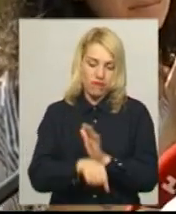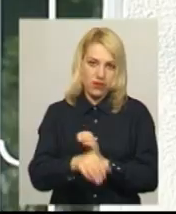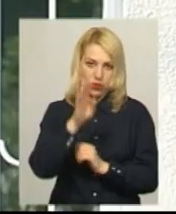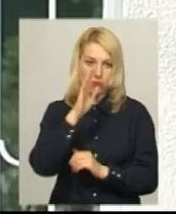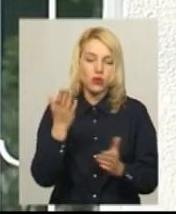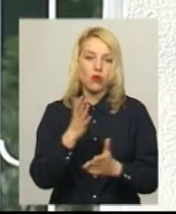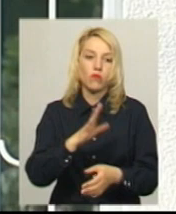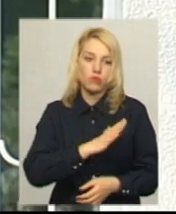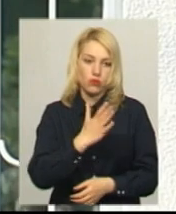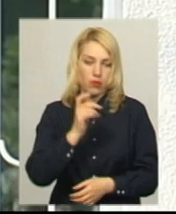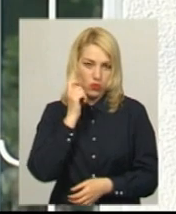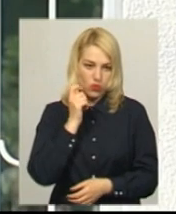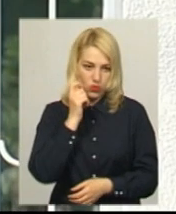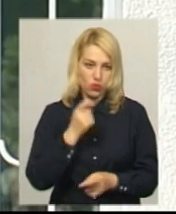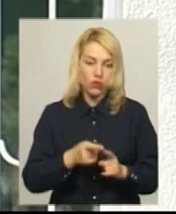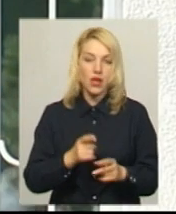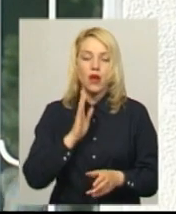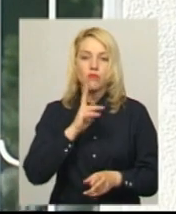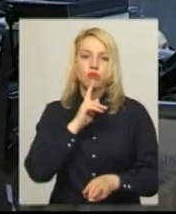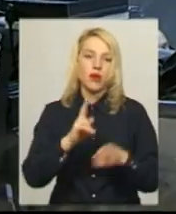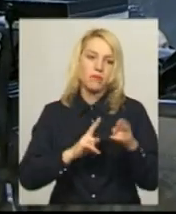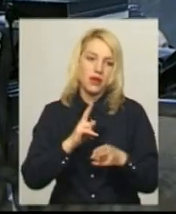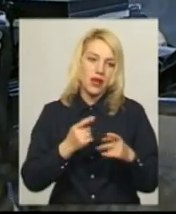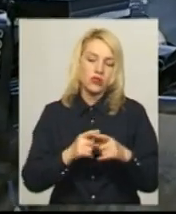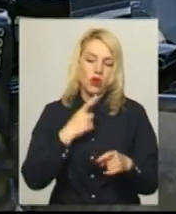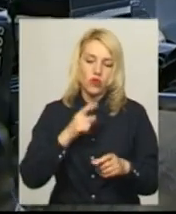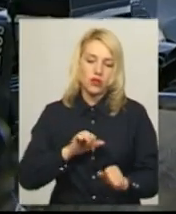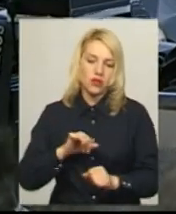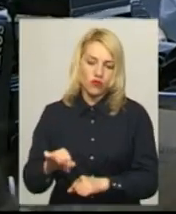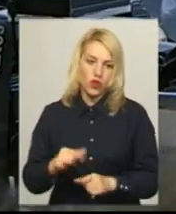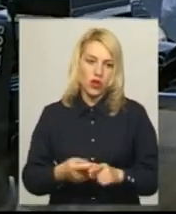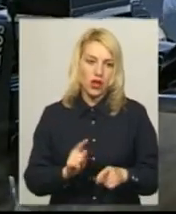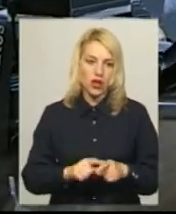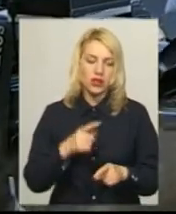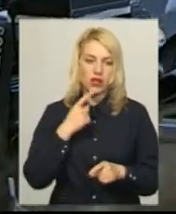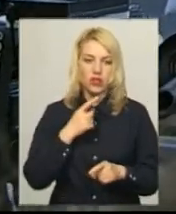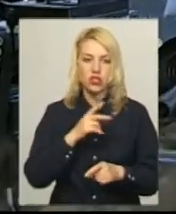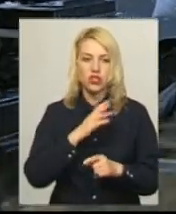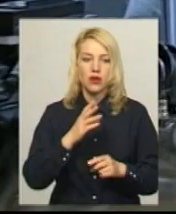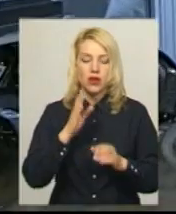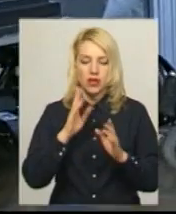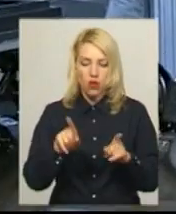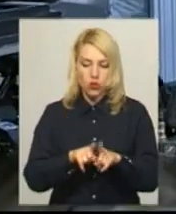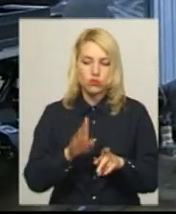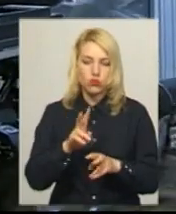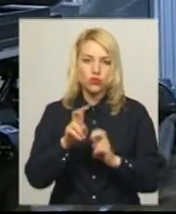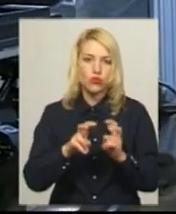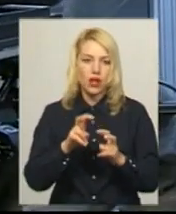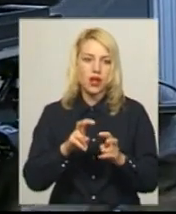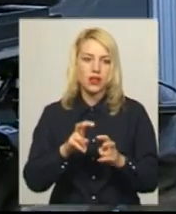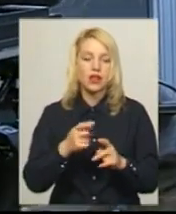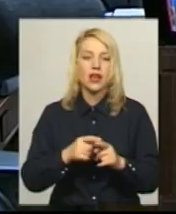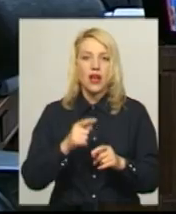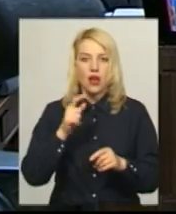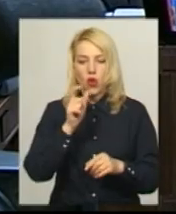'ять років. Подаватимуть апеляцію, говорить адвокат, а крім його підзахисних, каже, є ще й невстановлені слідством особи, які також могли зробити постріл, як і